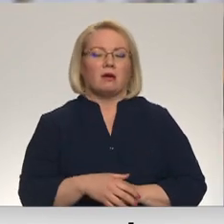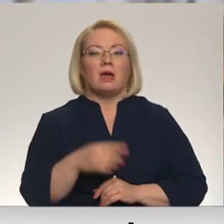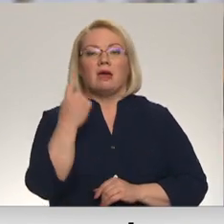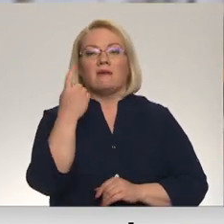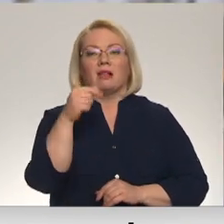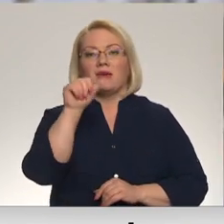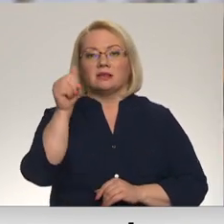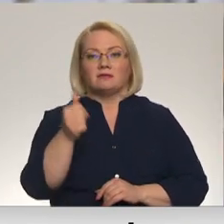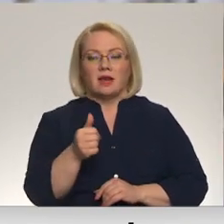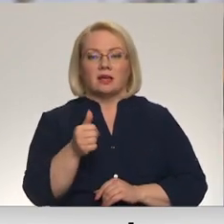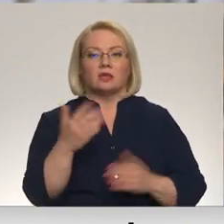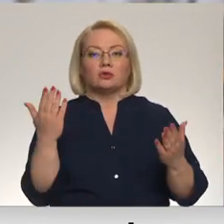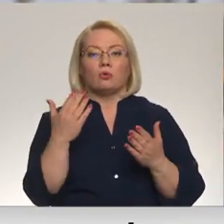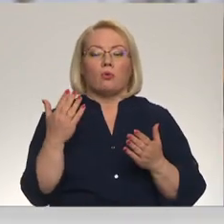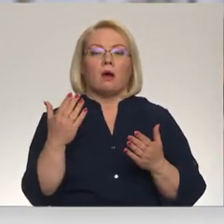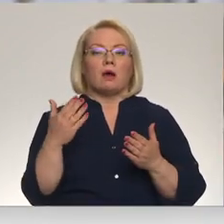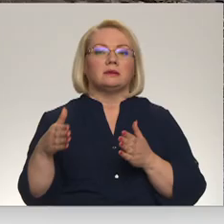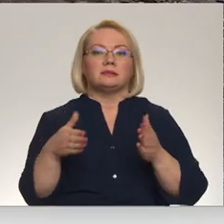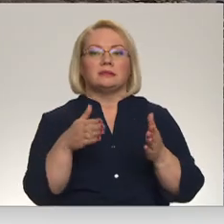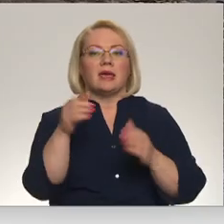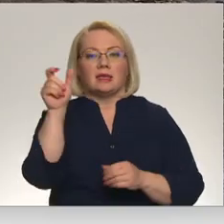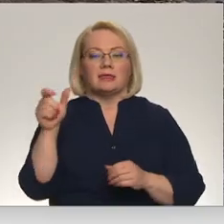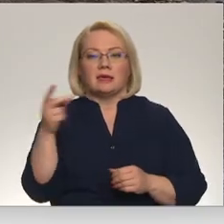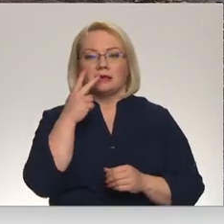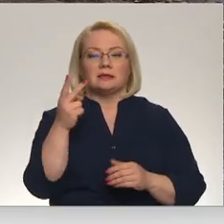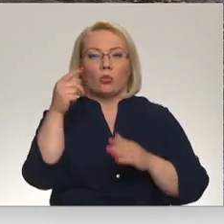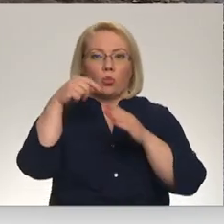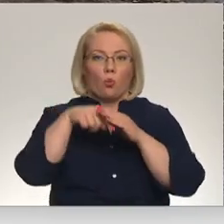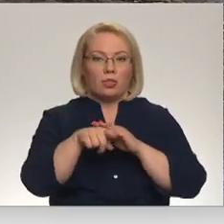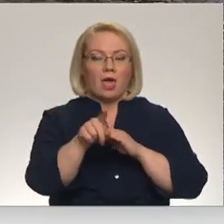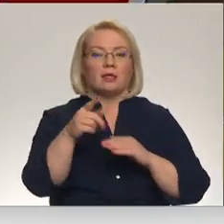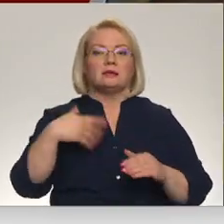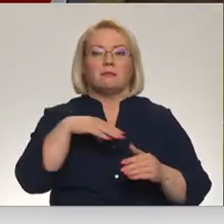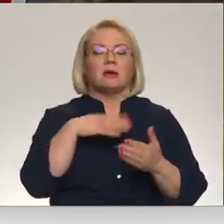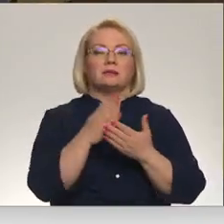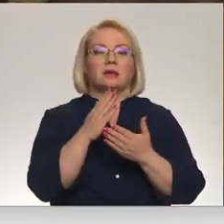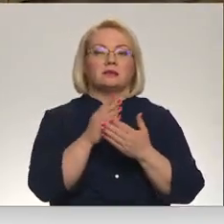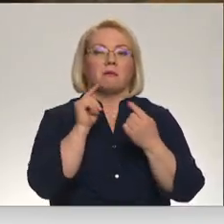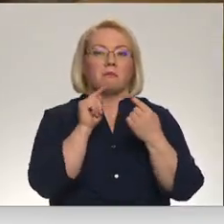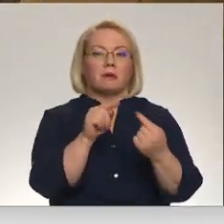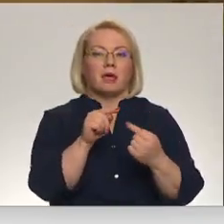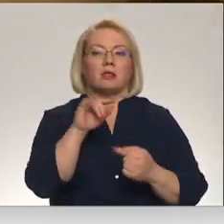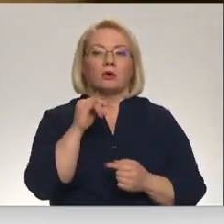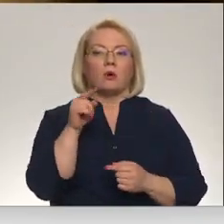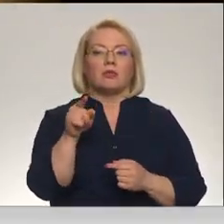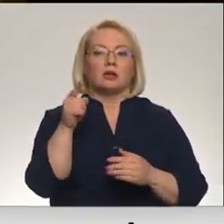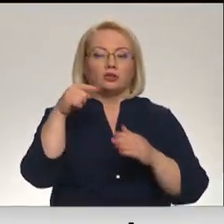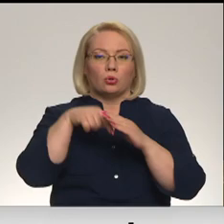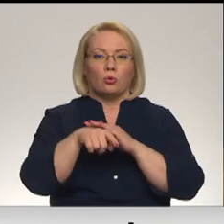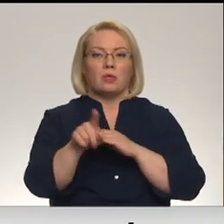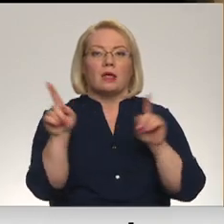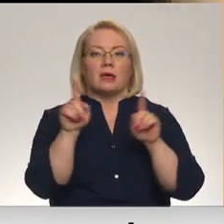variants, ko ceļinieki izskata, tas ir tunelis. Mēs esam pret šo variantu, jo tāds tunelis ir